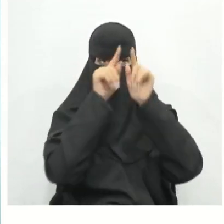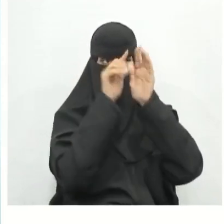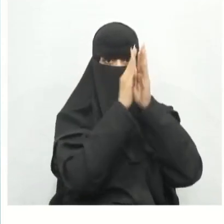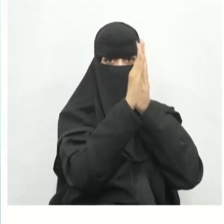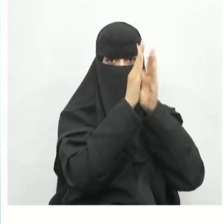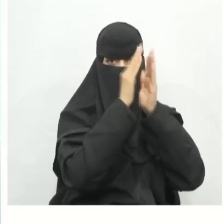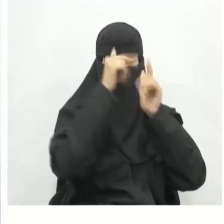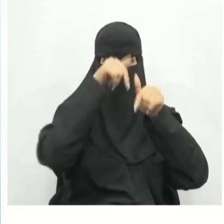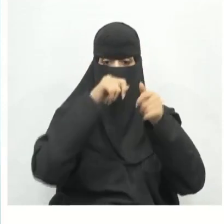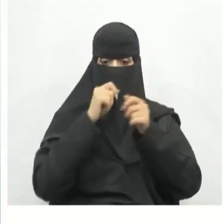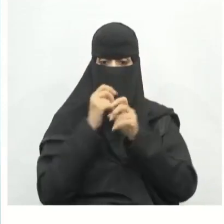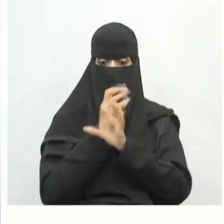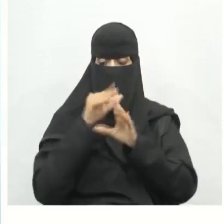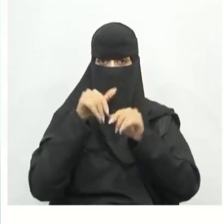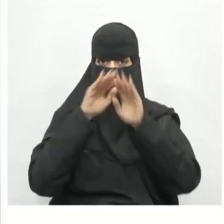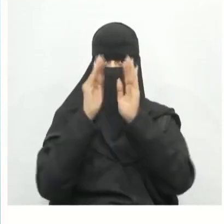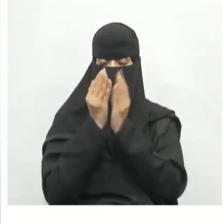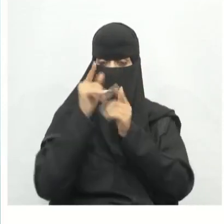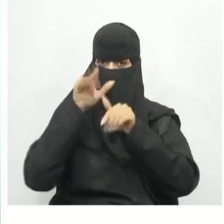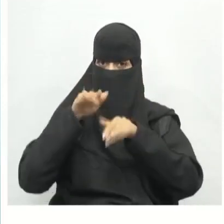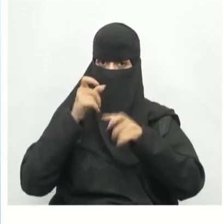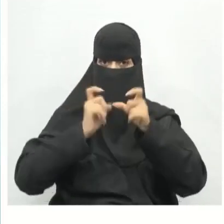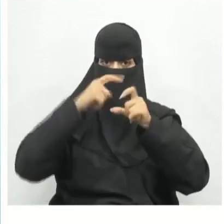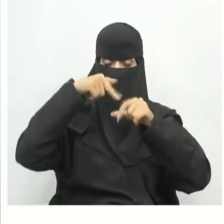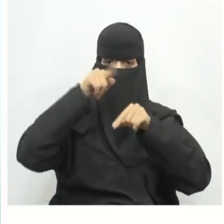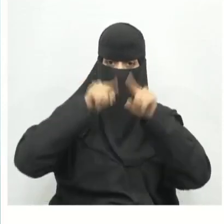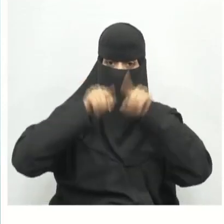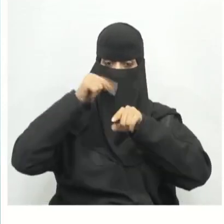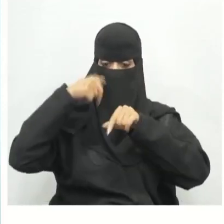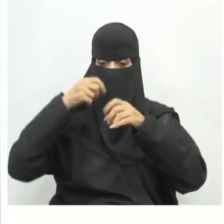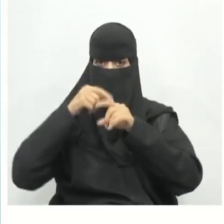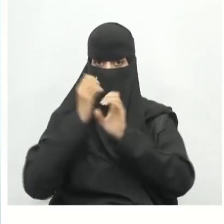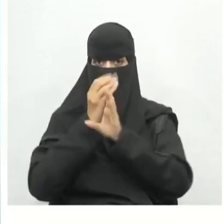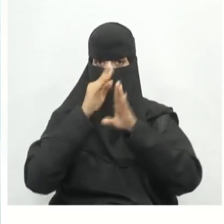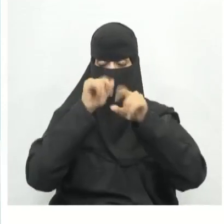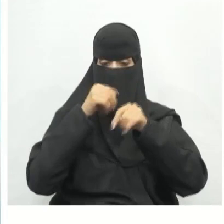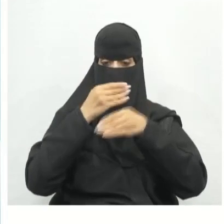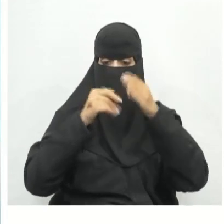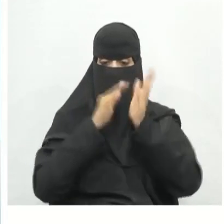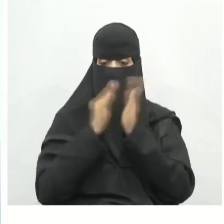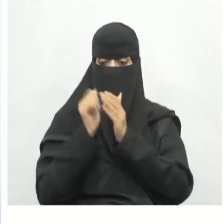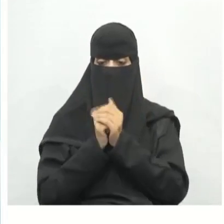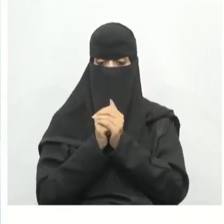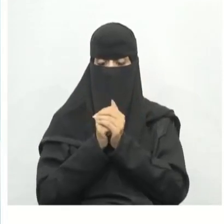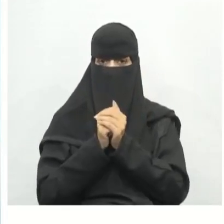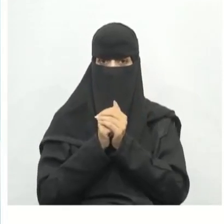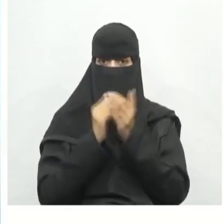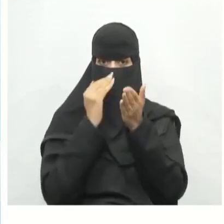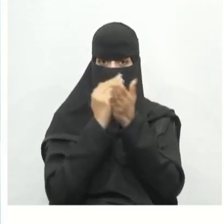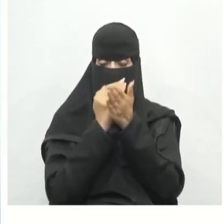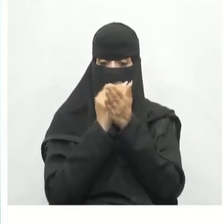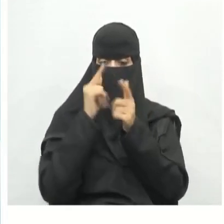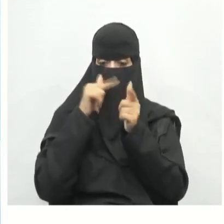أدوات لإنشاء وتحرير المجسمات كذلك أدوات معيارية لإنشاء وتحرير هياكل المباني أيضا قطعة